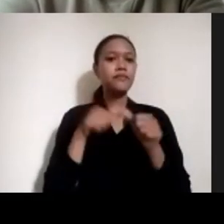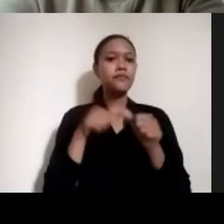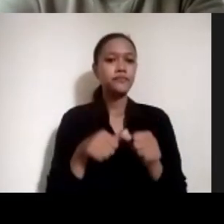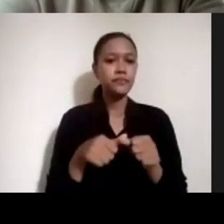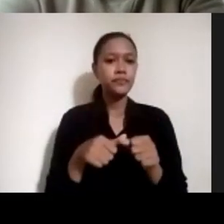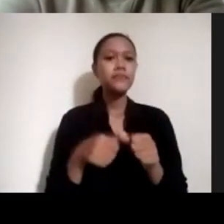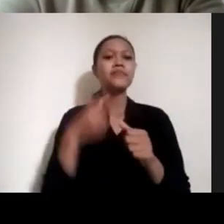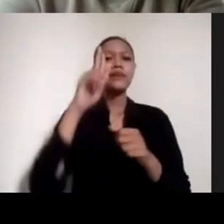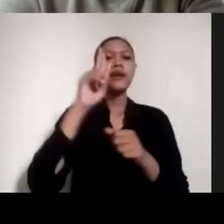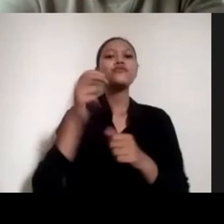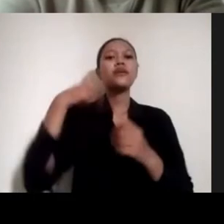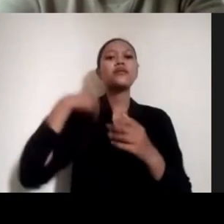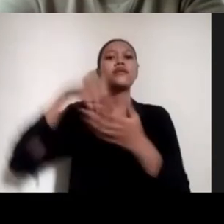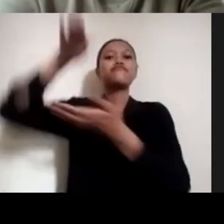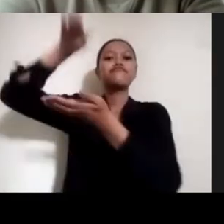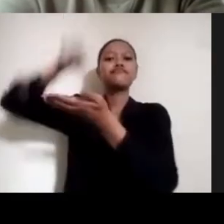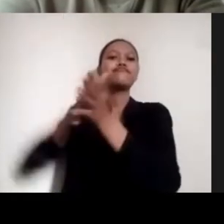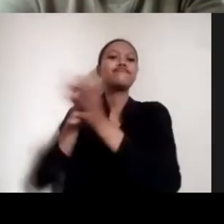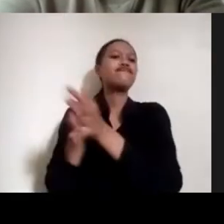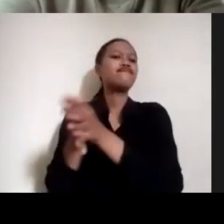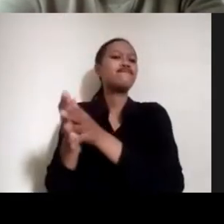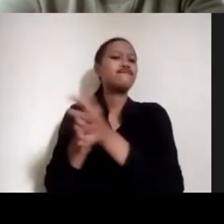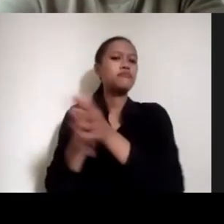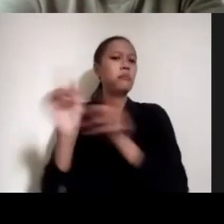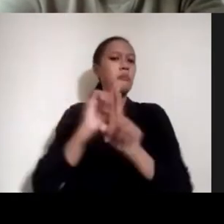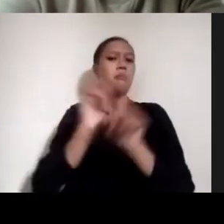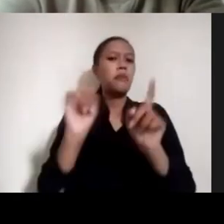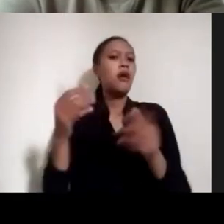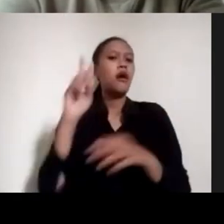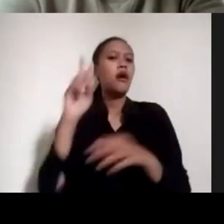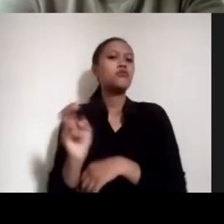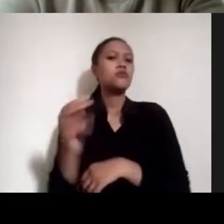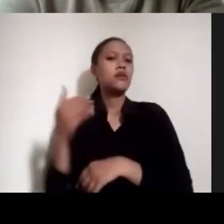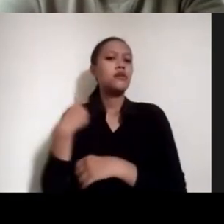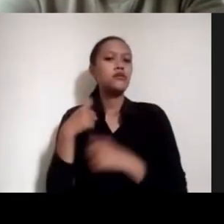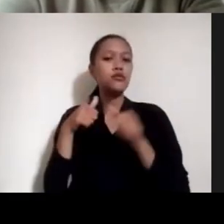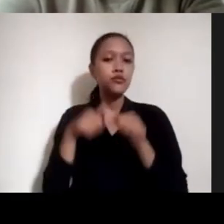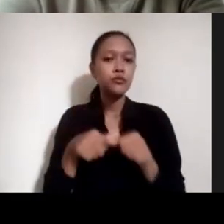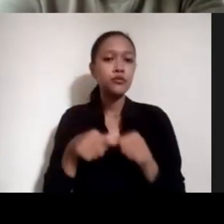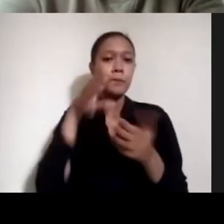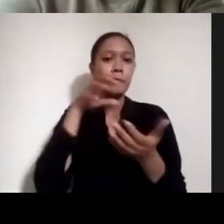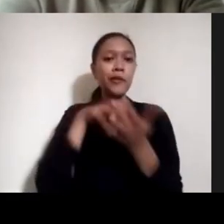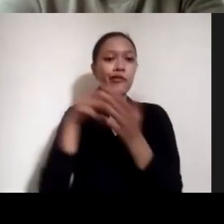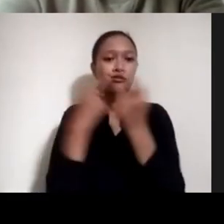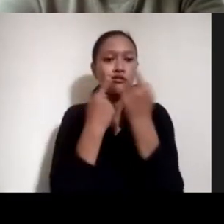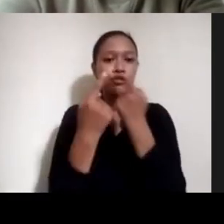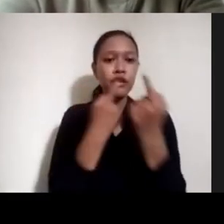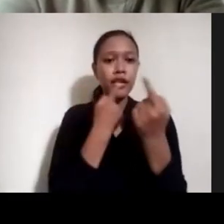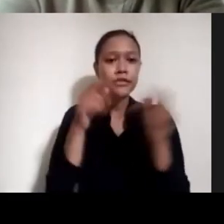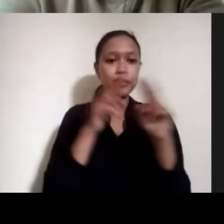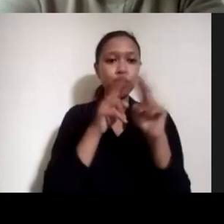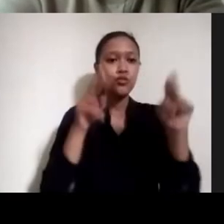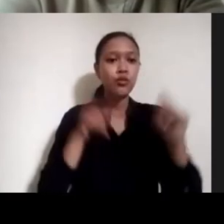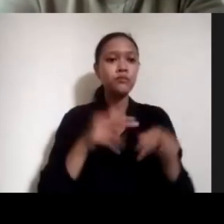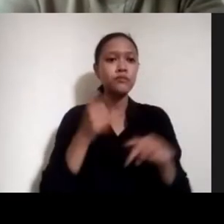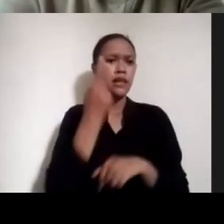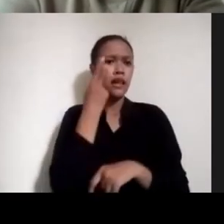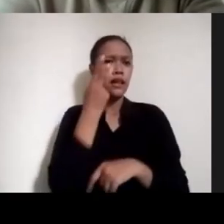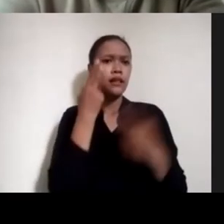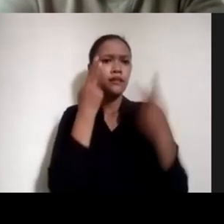Kemudian harus ada hand sanitizer di transit area. di consultation room itu, nah, kita bisa melihat nih dari gambar-gambar ini.